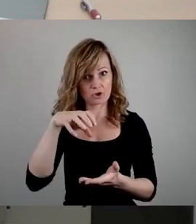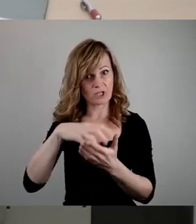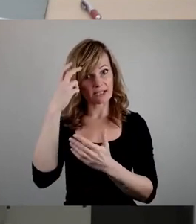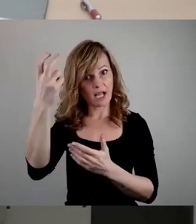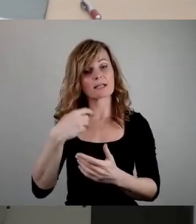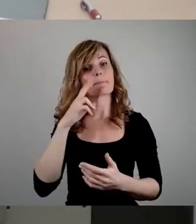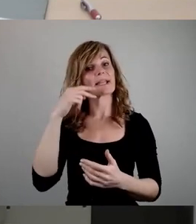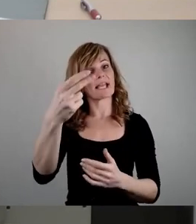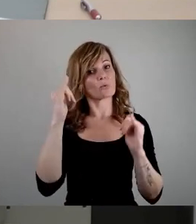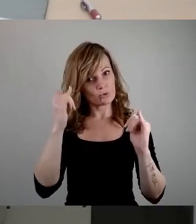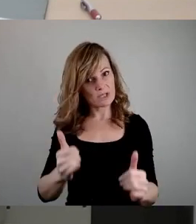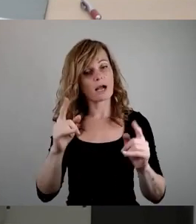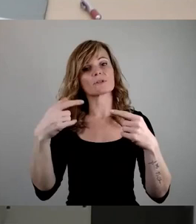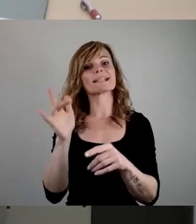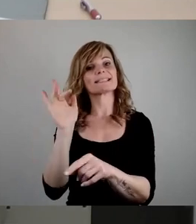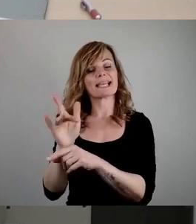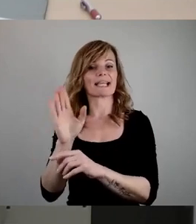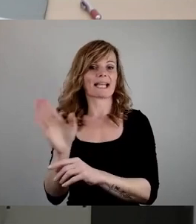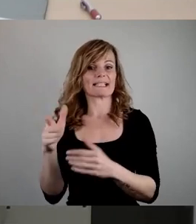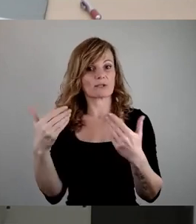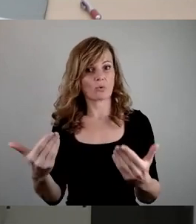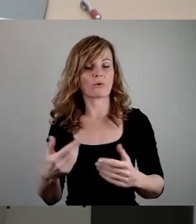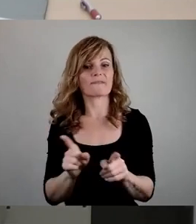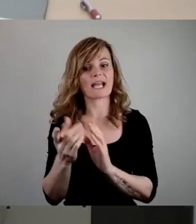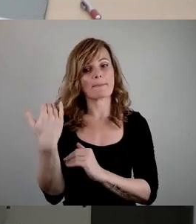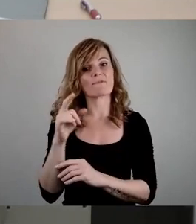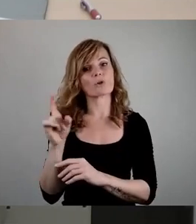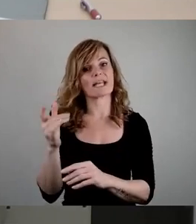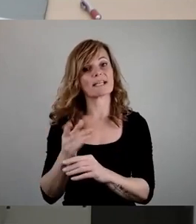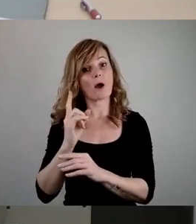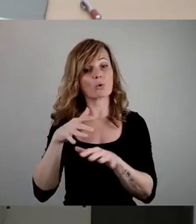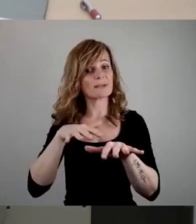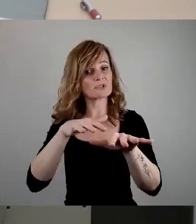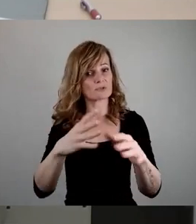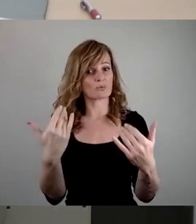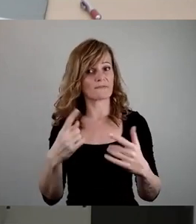bestätigen wird, so wie am Wochenende auch demonstriert worden ist.